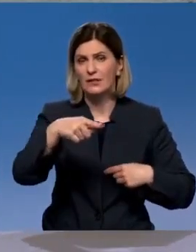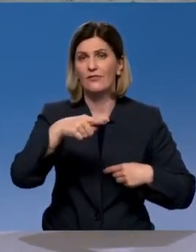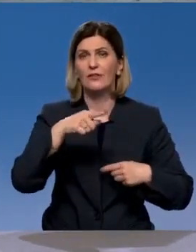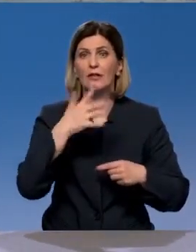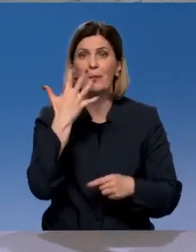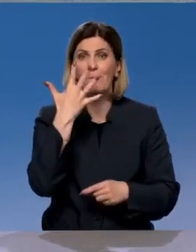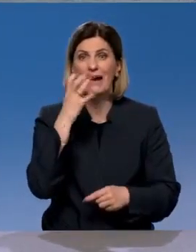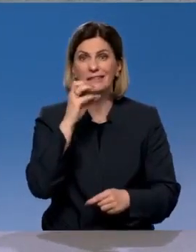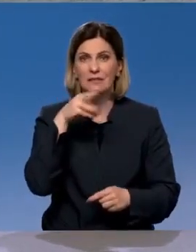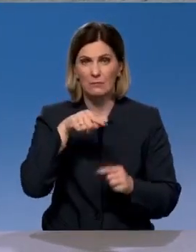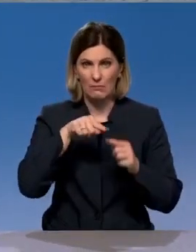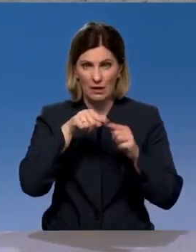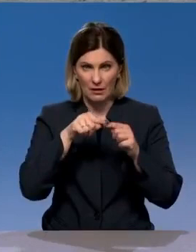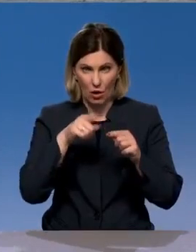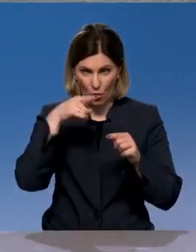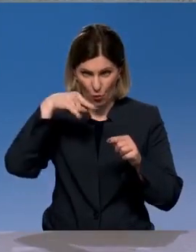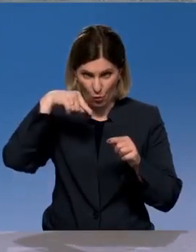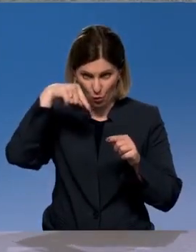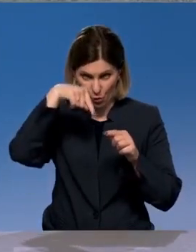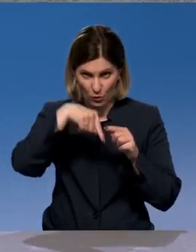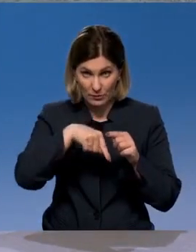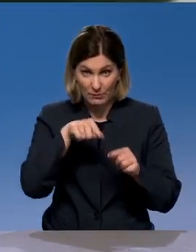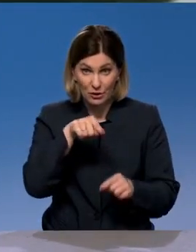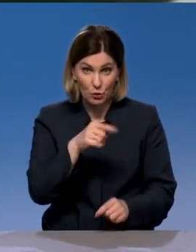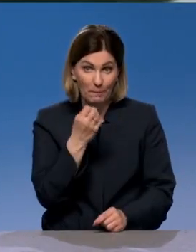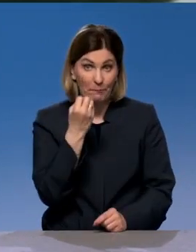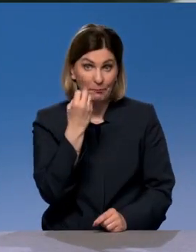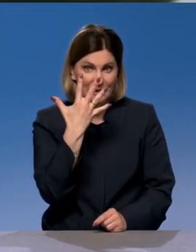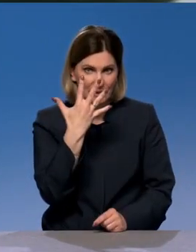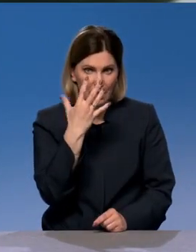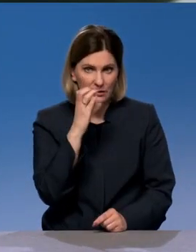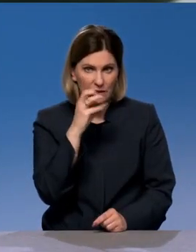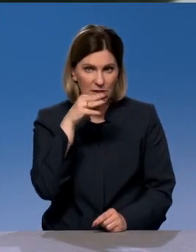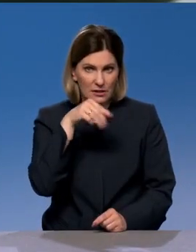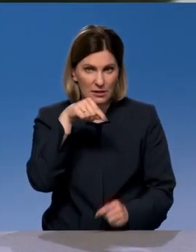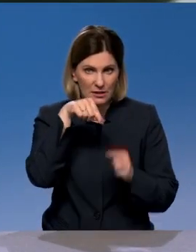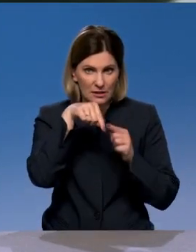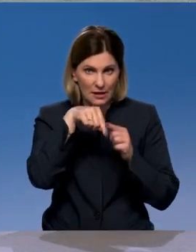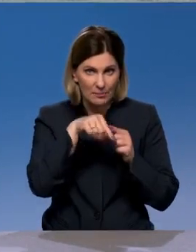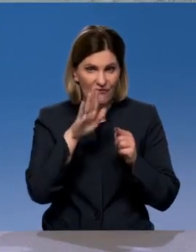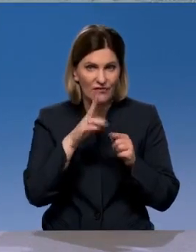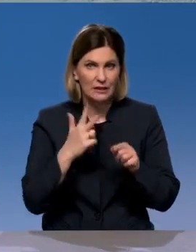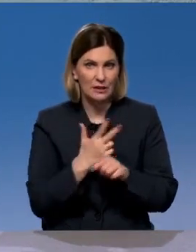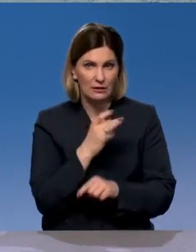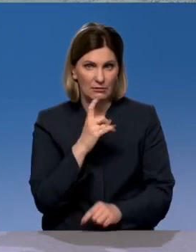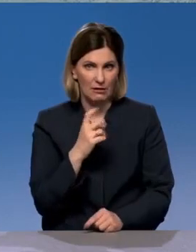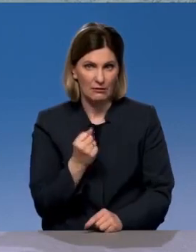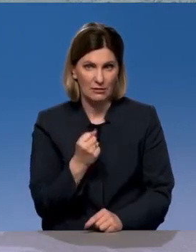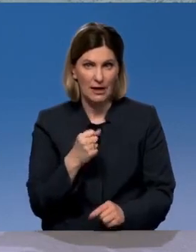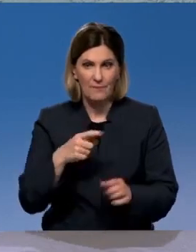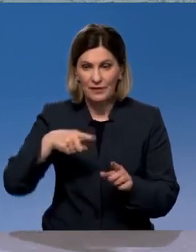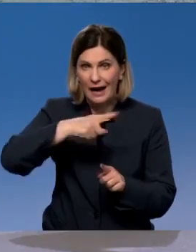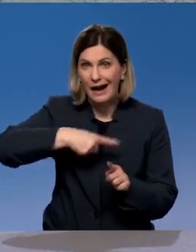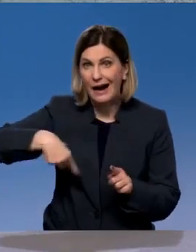в глубину. Здесь 15 сантиметров, что превышает норму в три раза. Измерить радиус